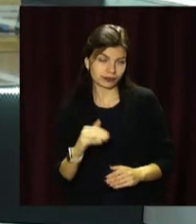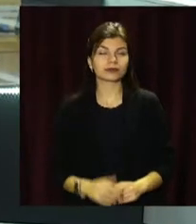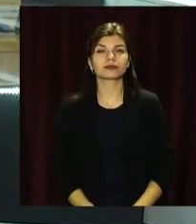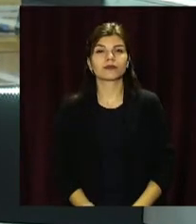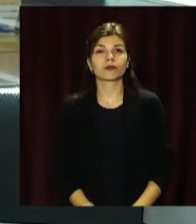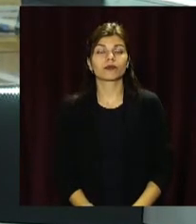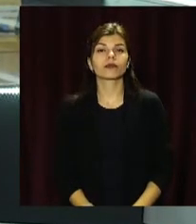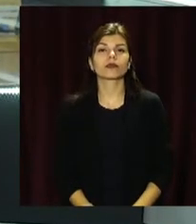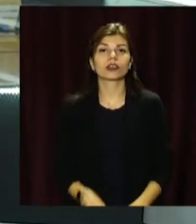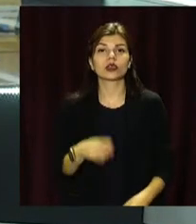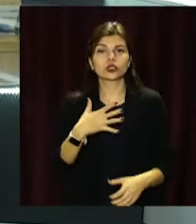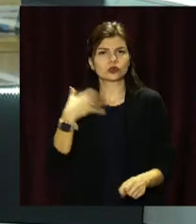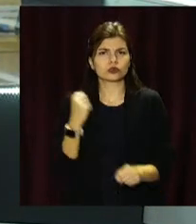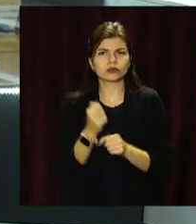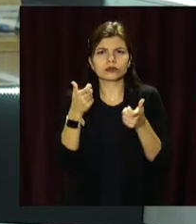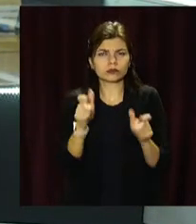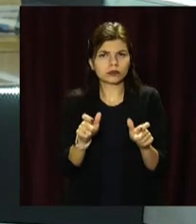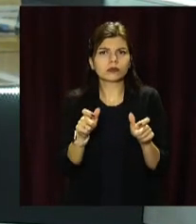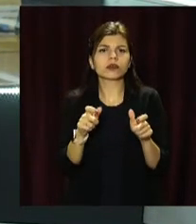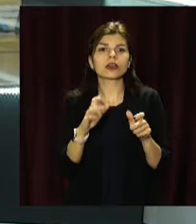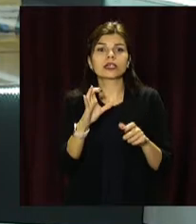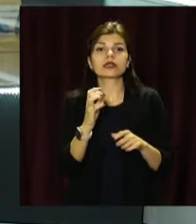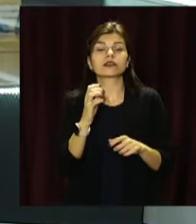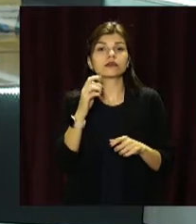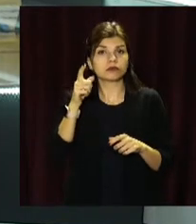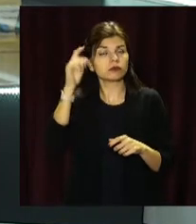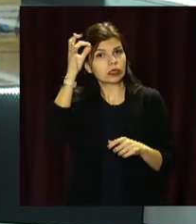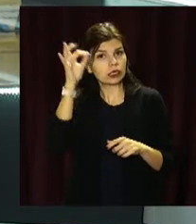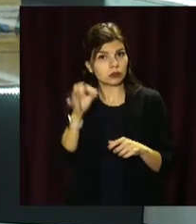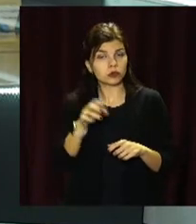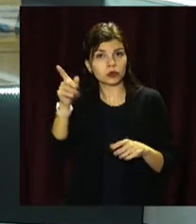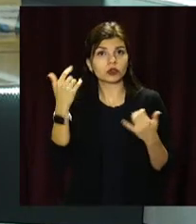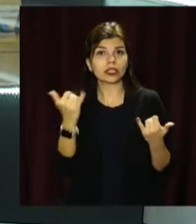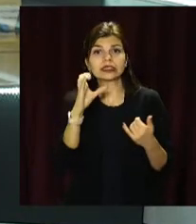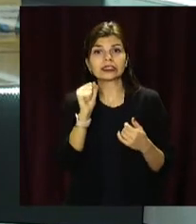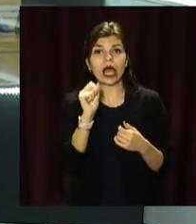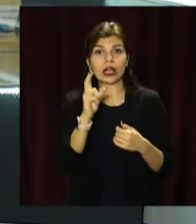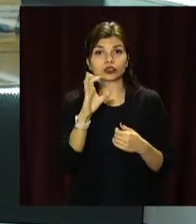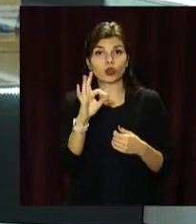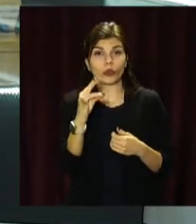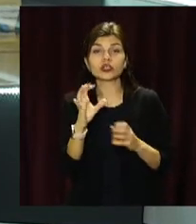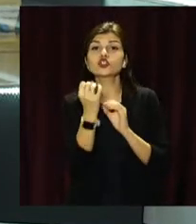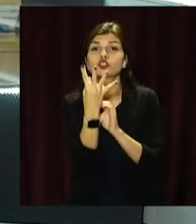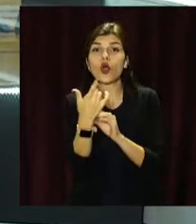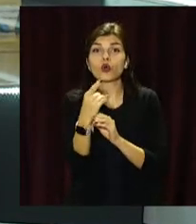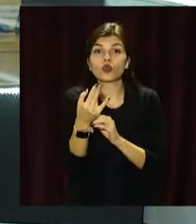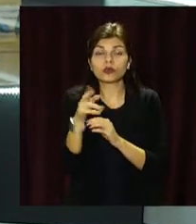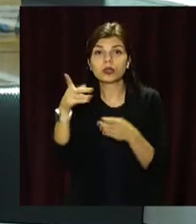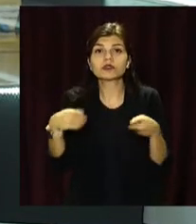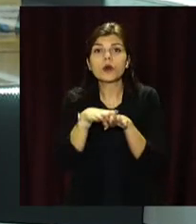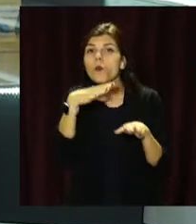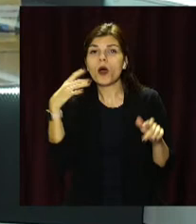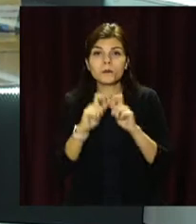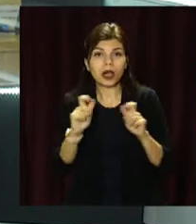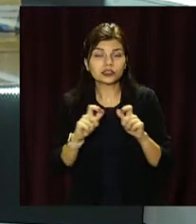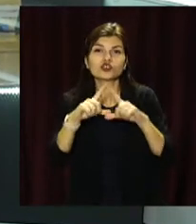Жорсткий локдаун через коронавірус однією з перших у Німеччині запроваджує Саксонія. З 14 грудня там закриють більшість